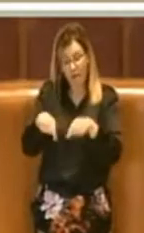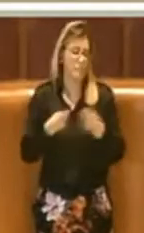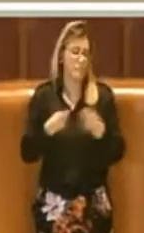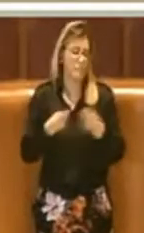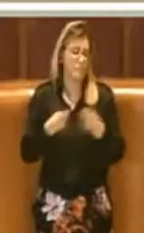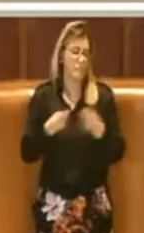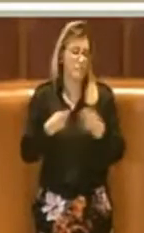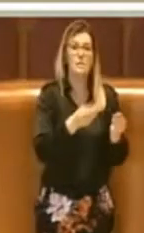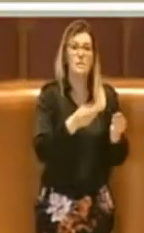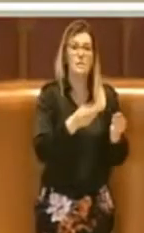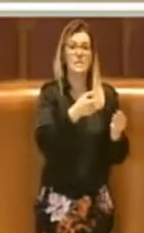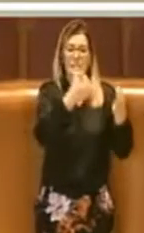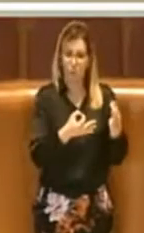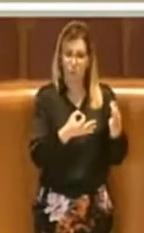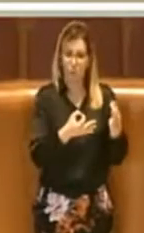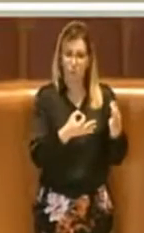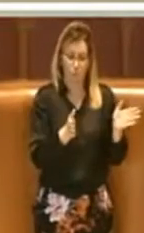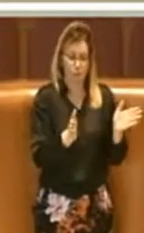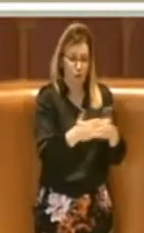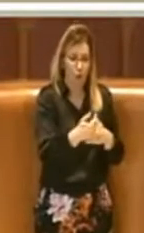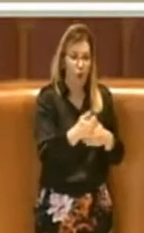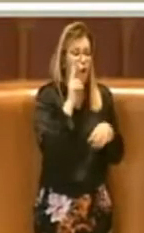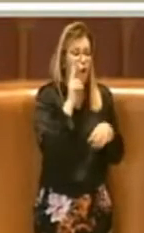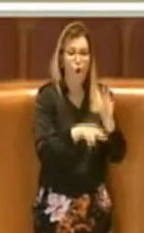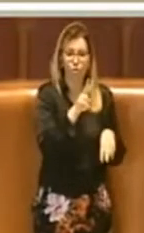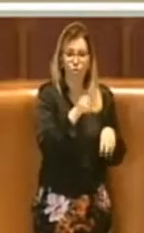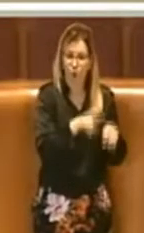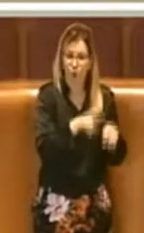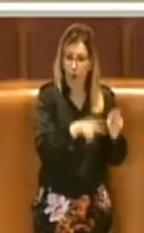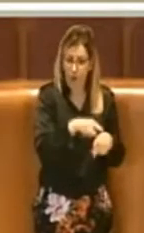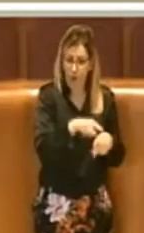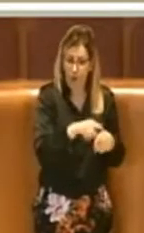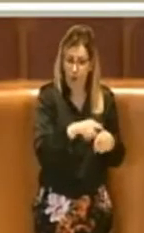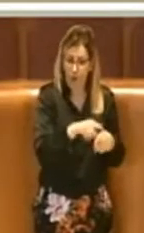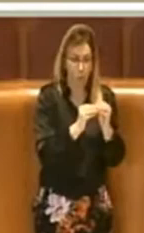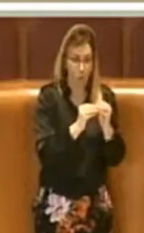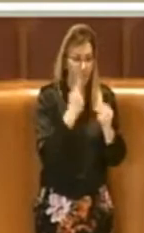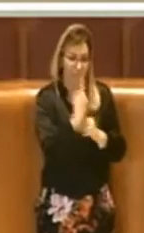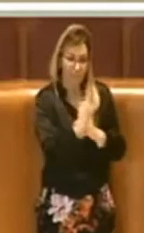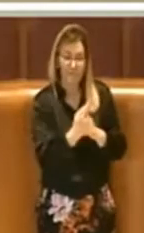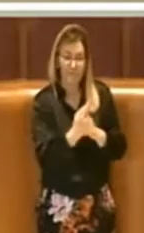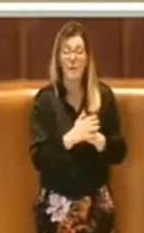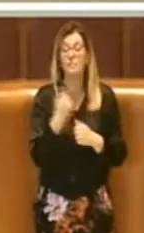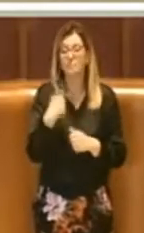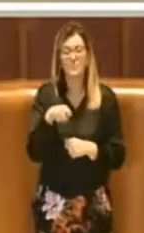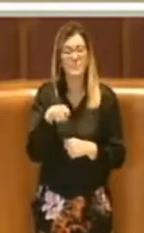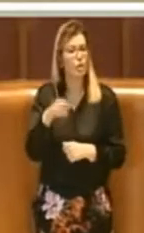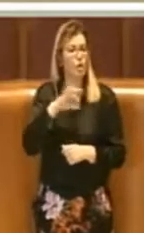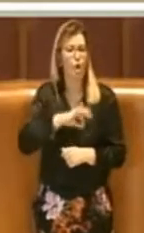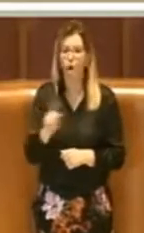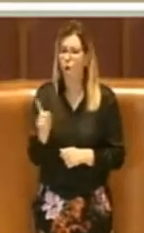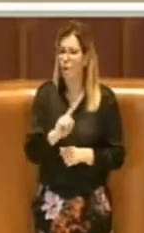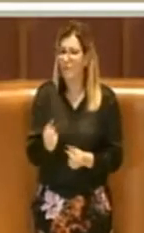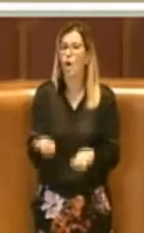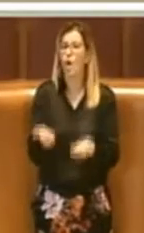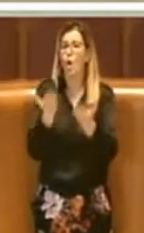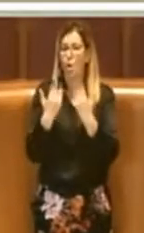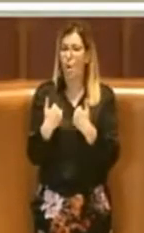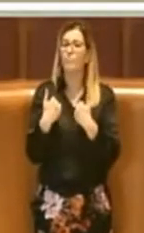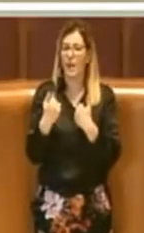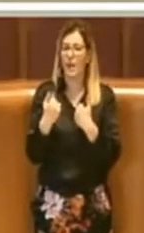sicuro e controlli le immagini. Questo fa sì che non è conveniente acquistare le fototrappole.